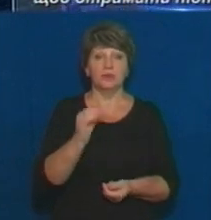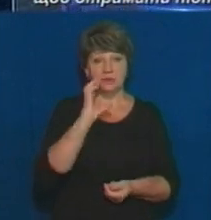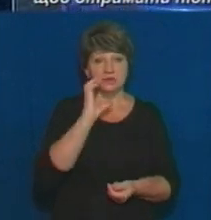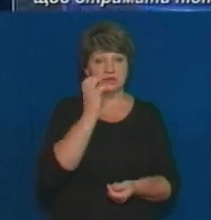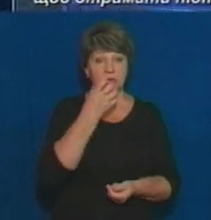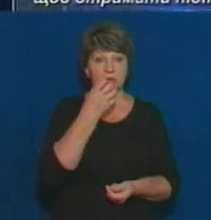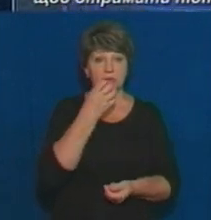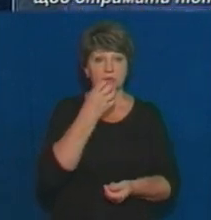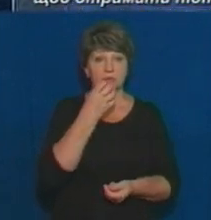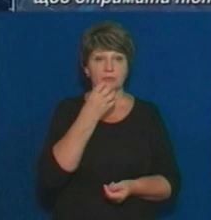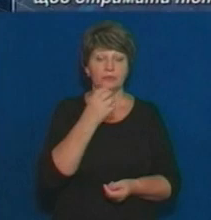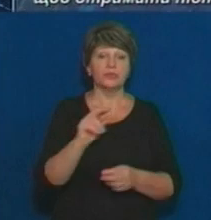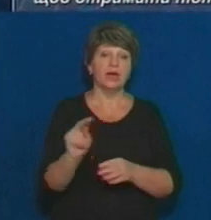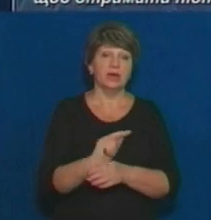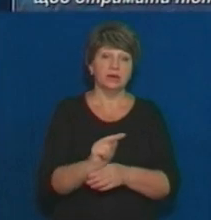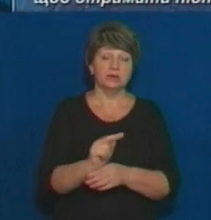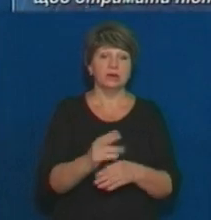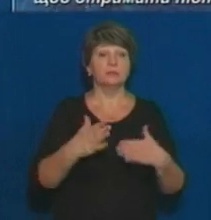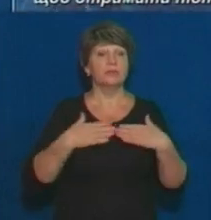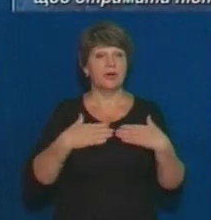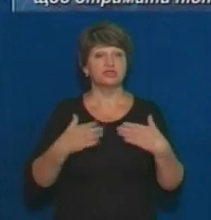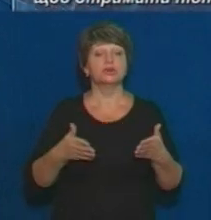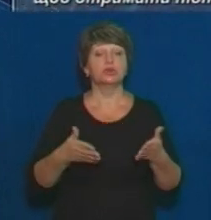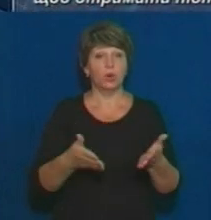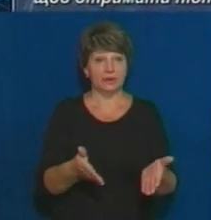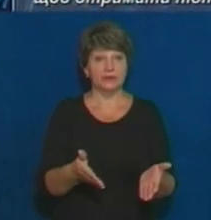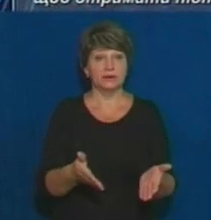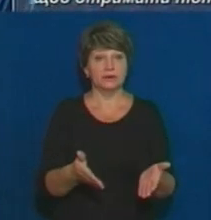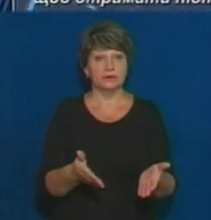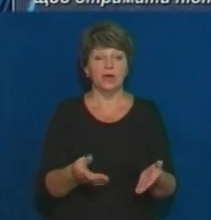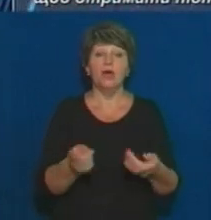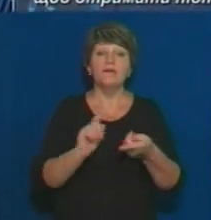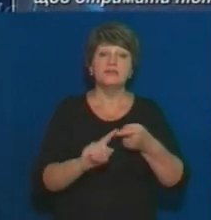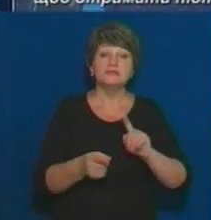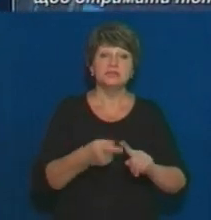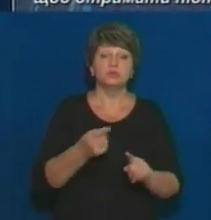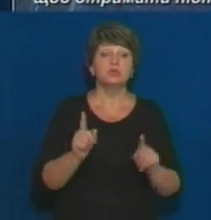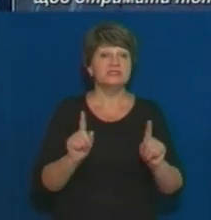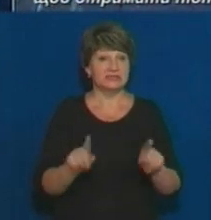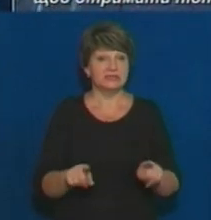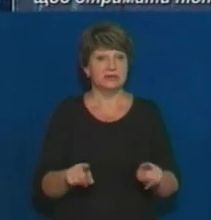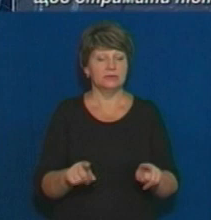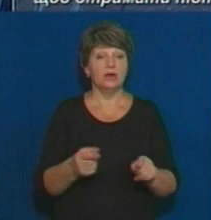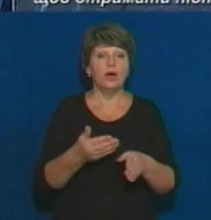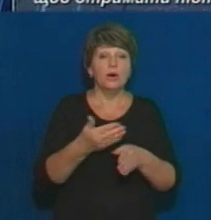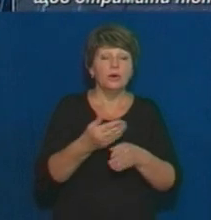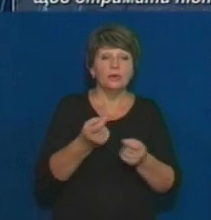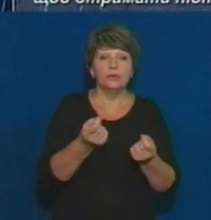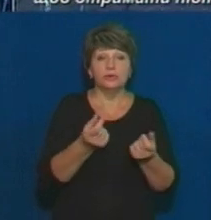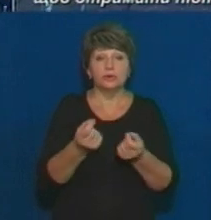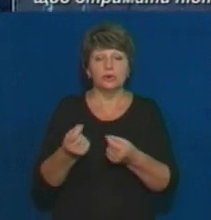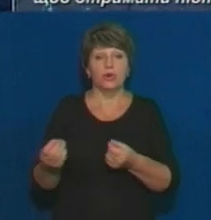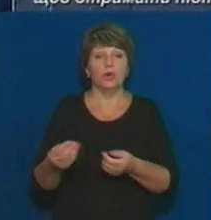ремонти наших доріг, в зв'язку з цим трошки наш